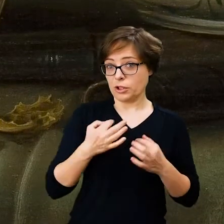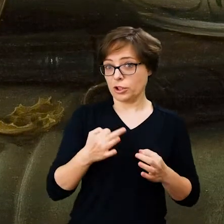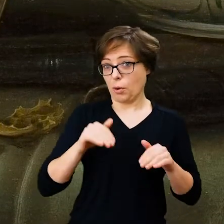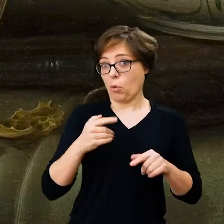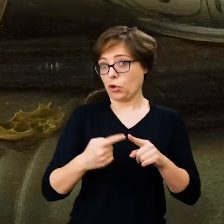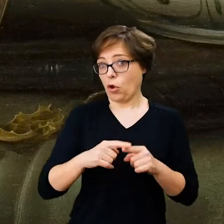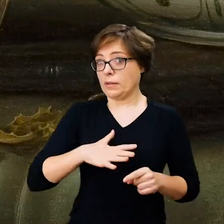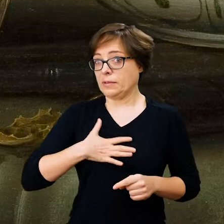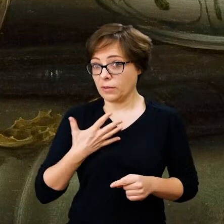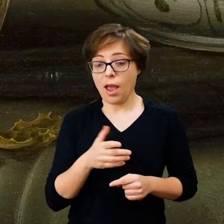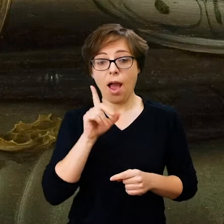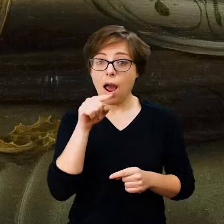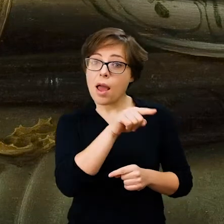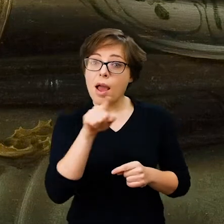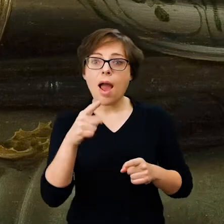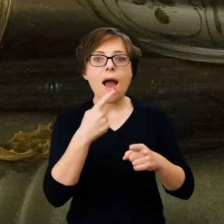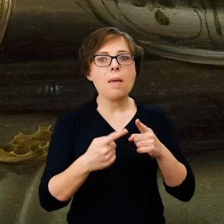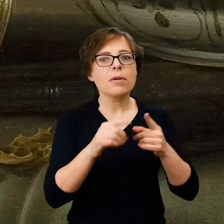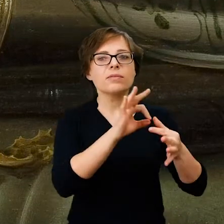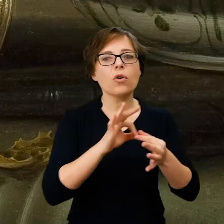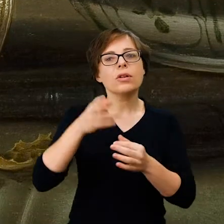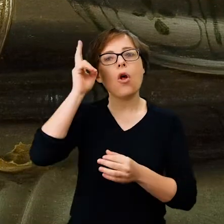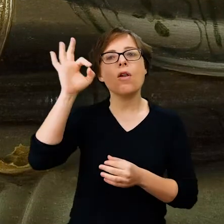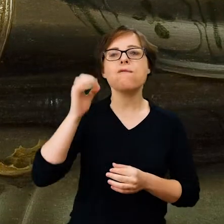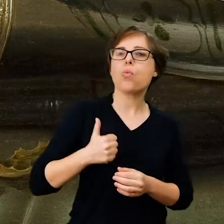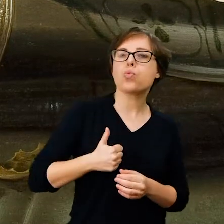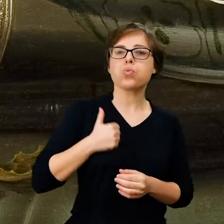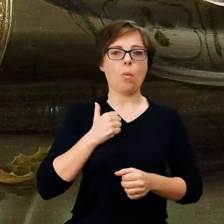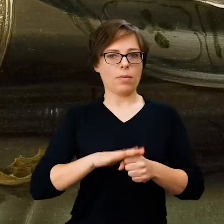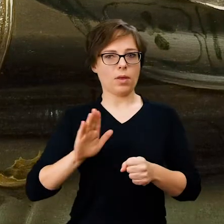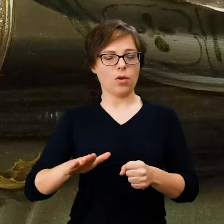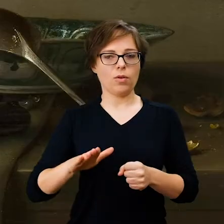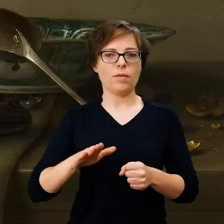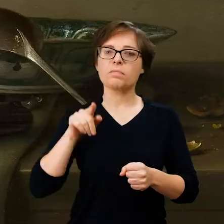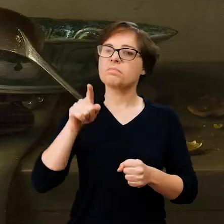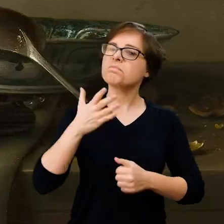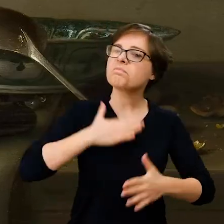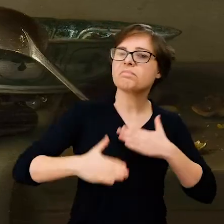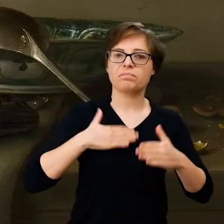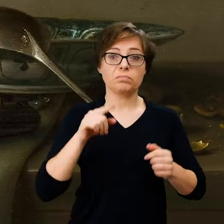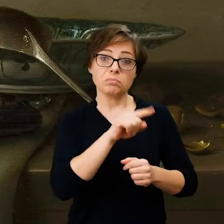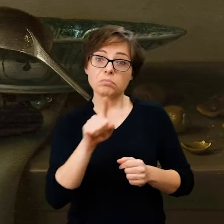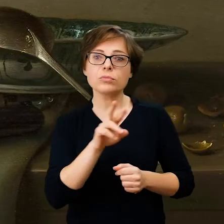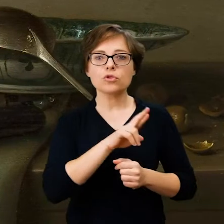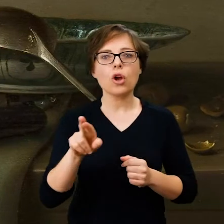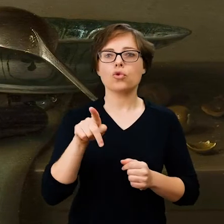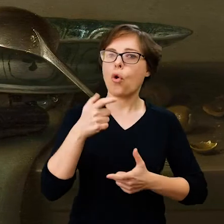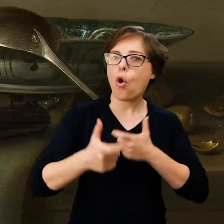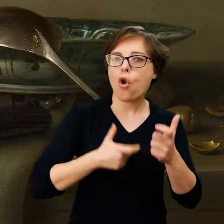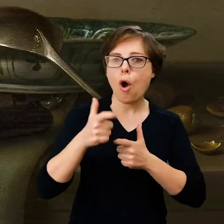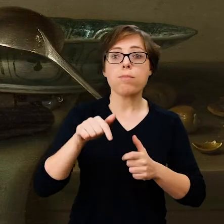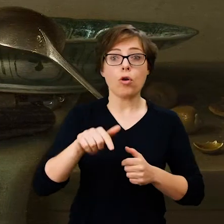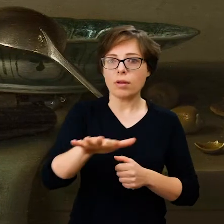dziwić, są również elementy związane z dumą narodową, z radością tego, co jest wytwarzane